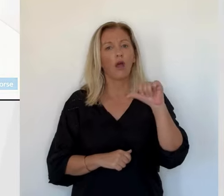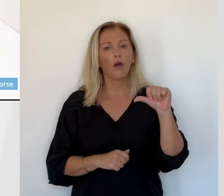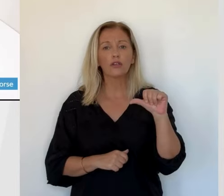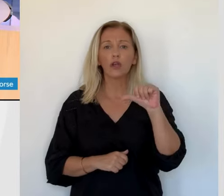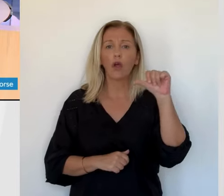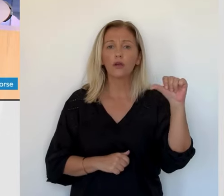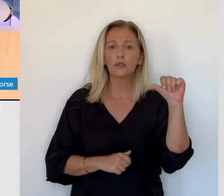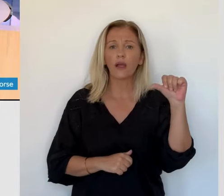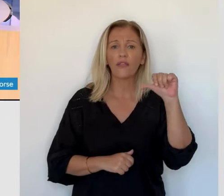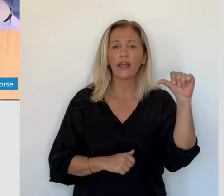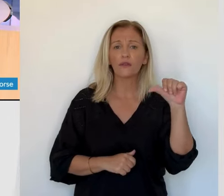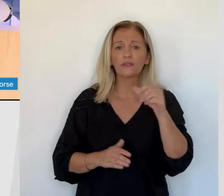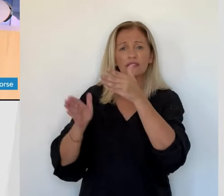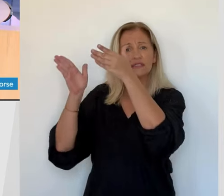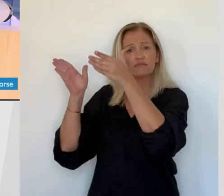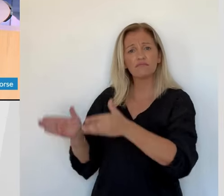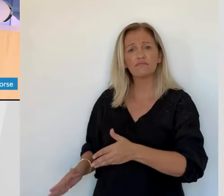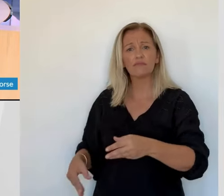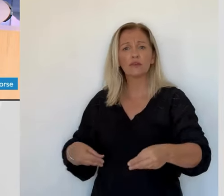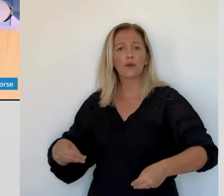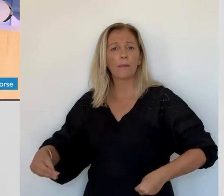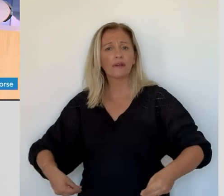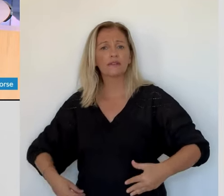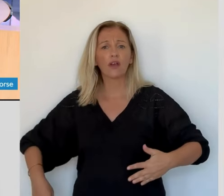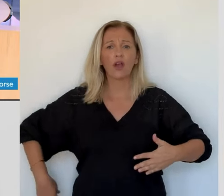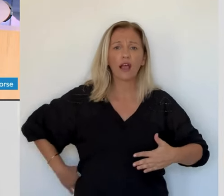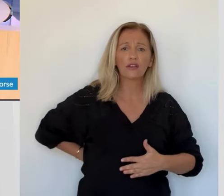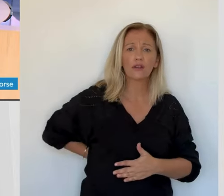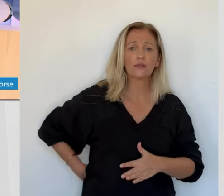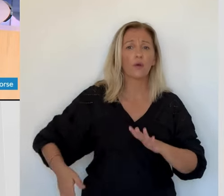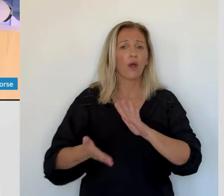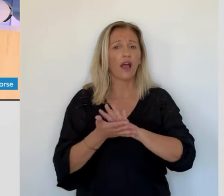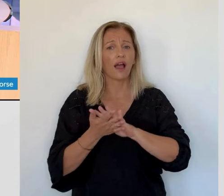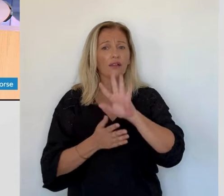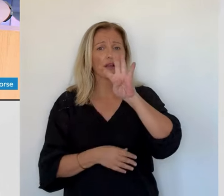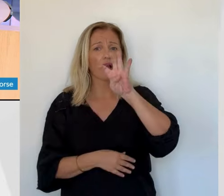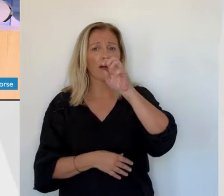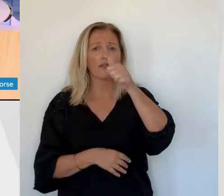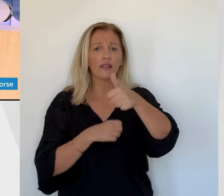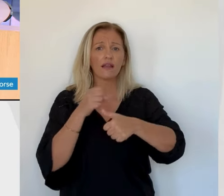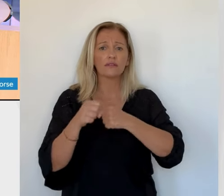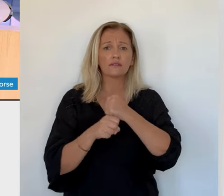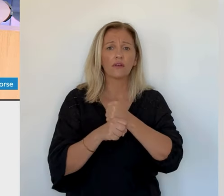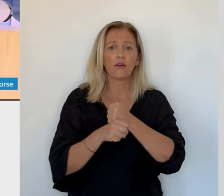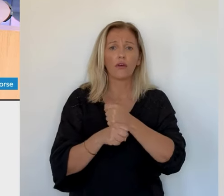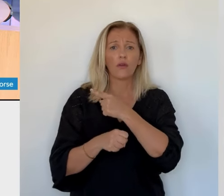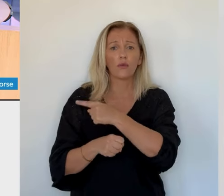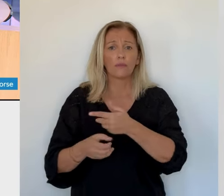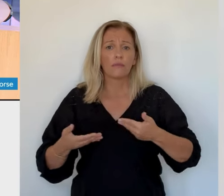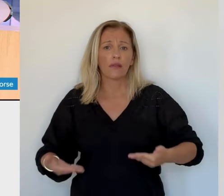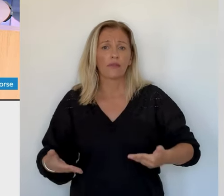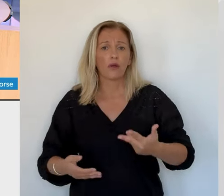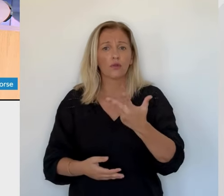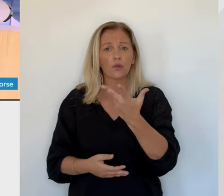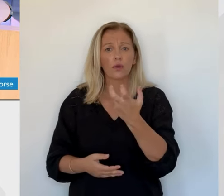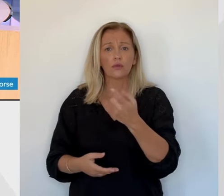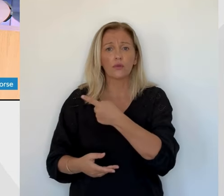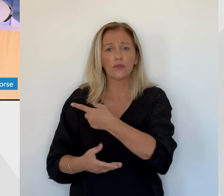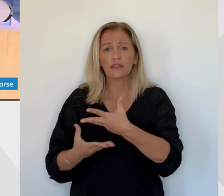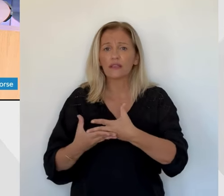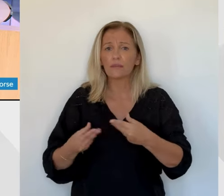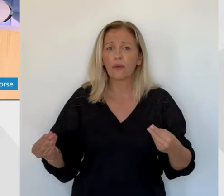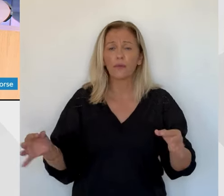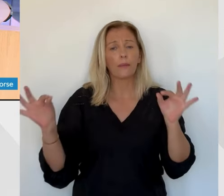L'enquête pour disparition inquiétante se poursuit. Anjanietti, commerçant ajaxien de 41 ans, n'a plus donné signe de vie depuis 3 jours.